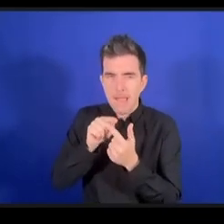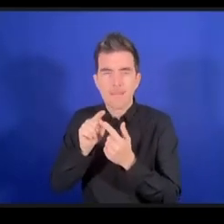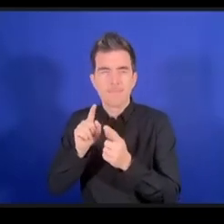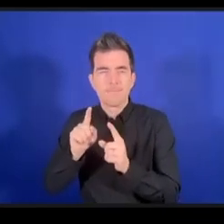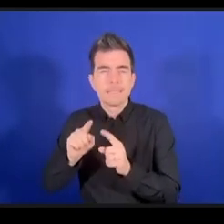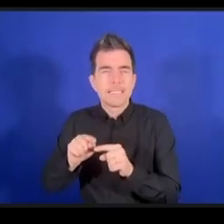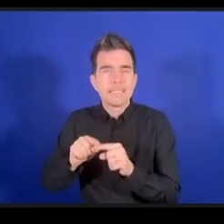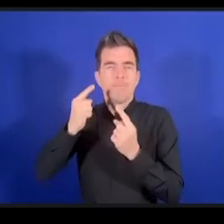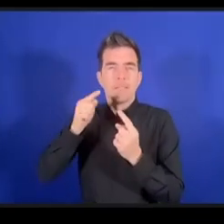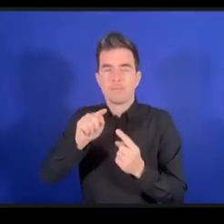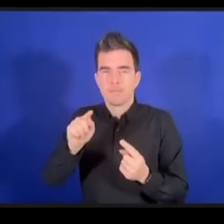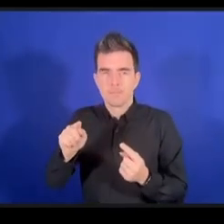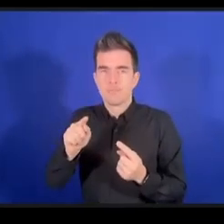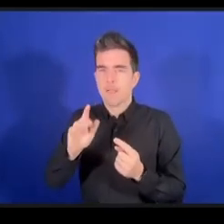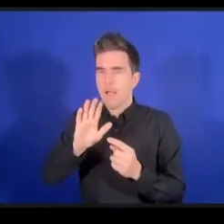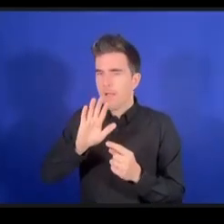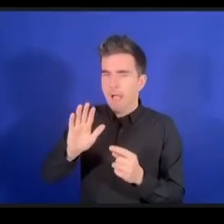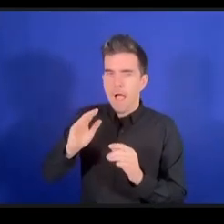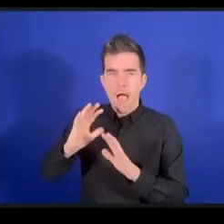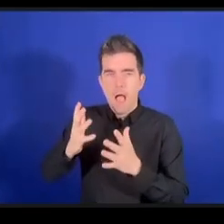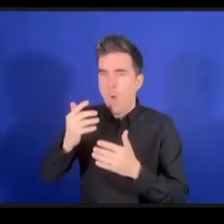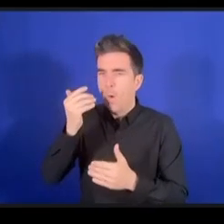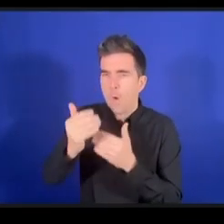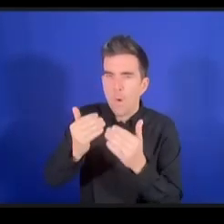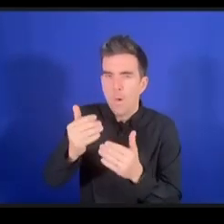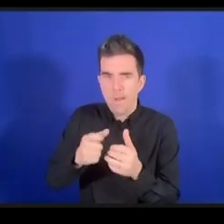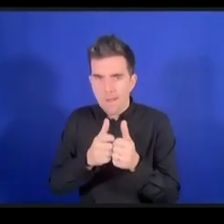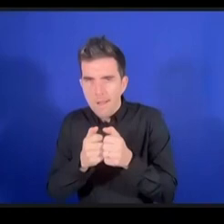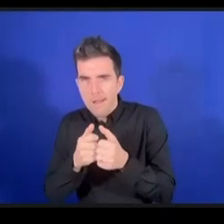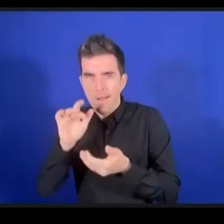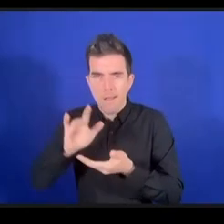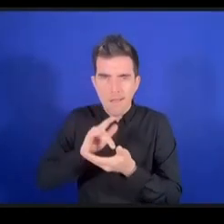من طرف شخص ذي إعاقة